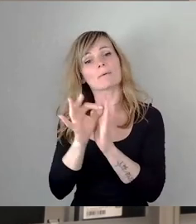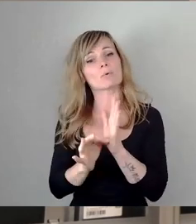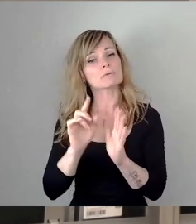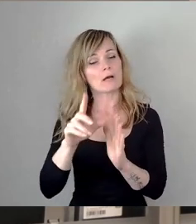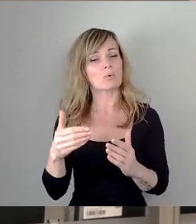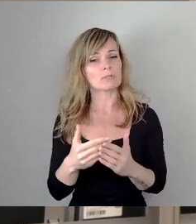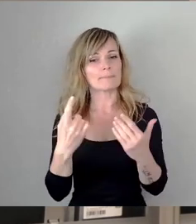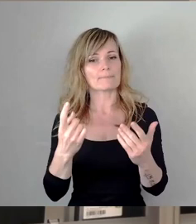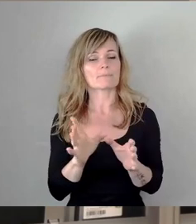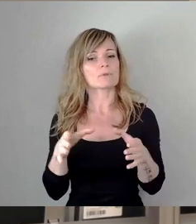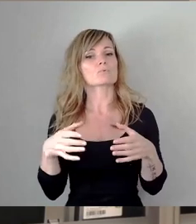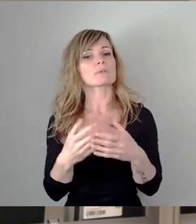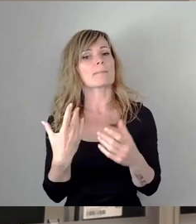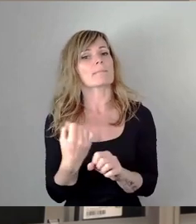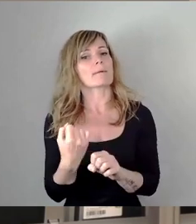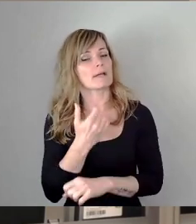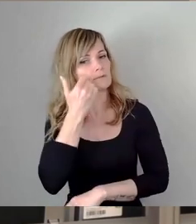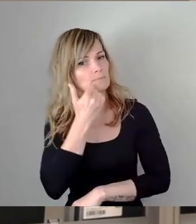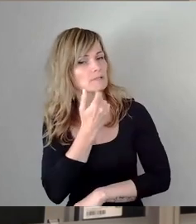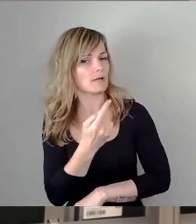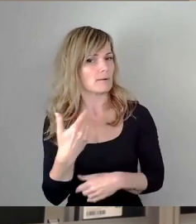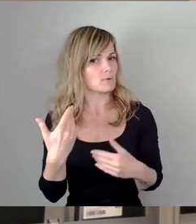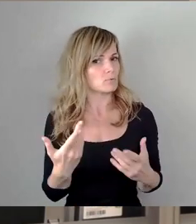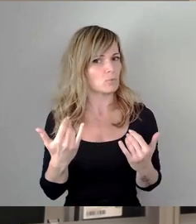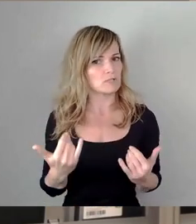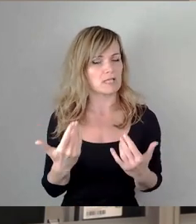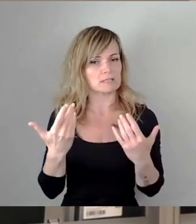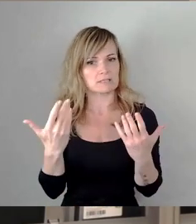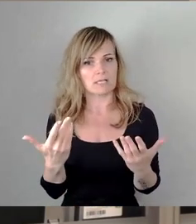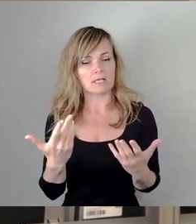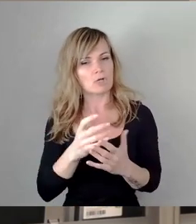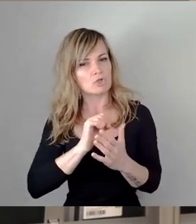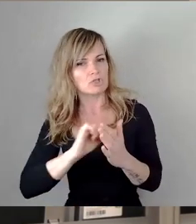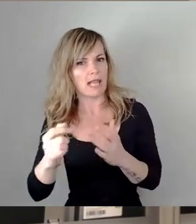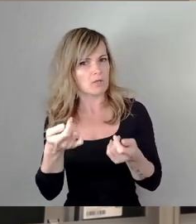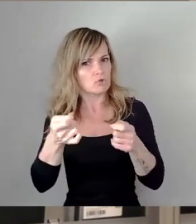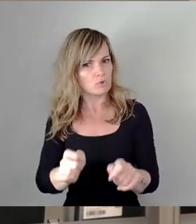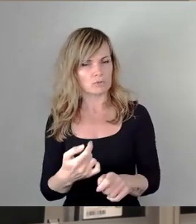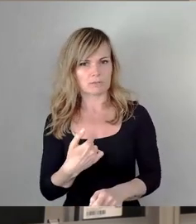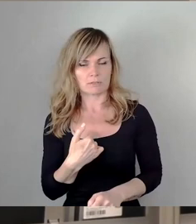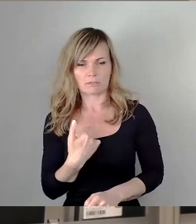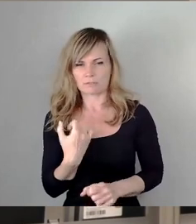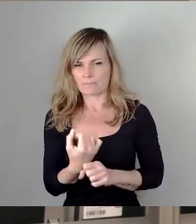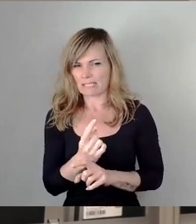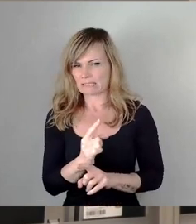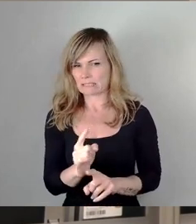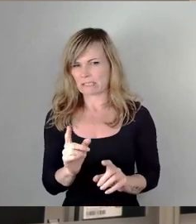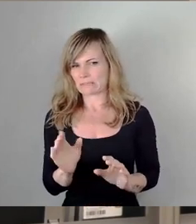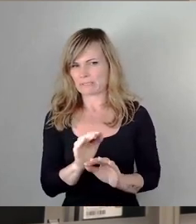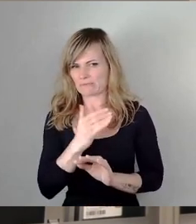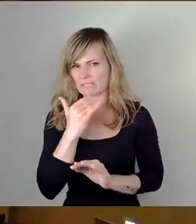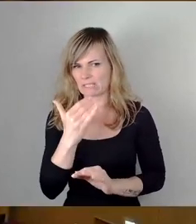zusammenarbeiten. Aber so jetzt diesen Schnellstoß machen wir in dem Sinne nicht mit. Vielen Dank.